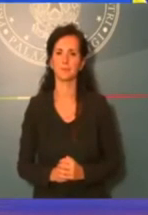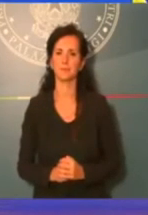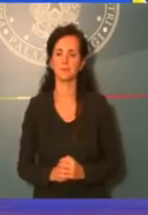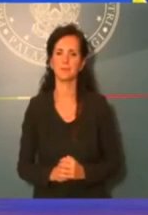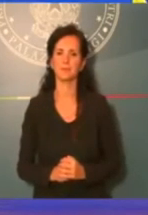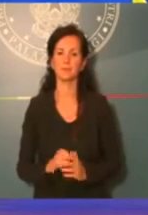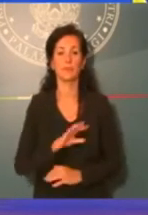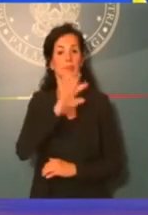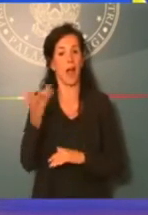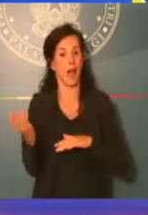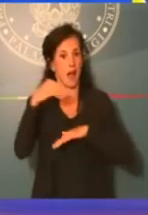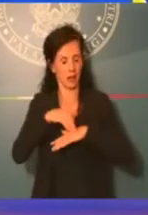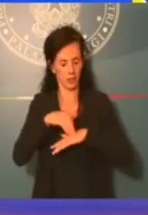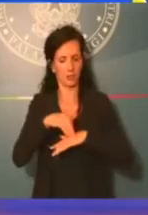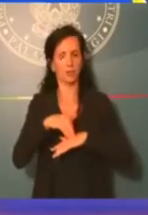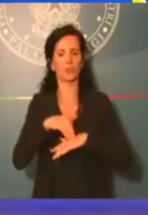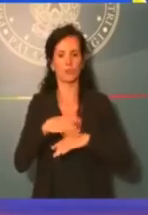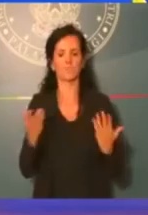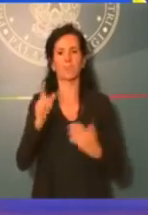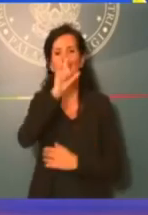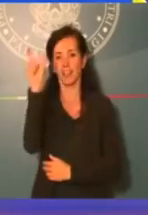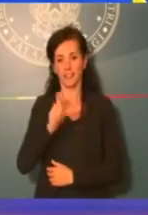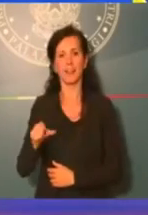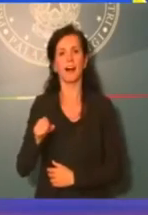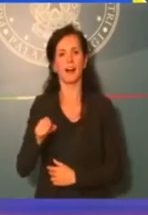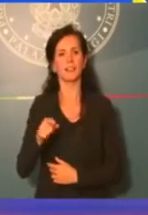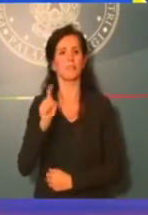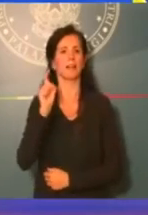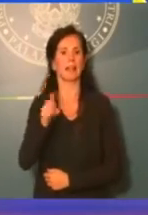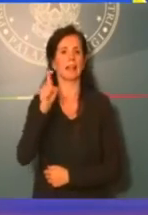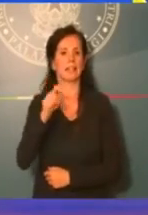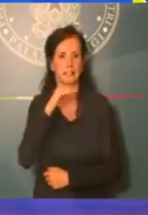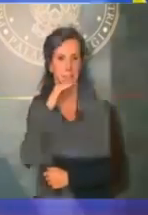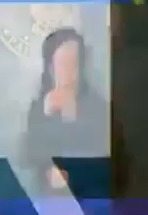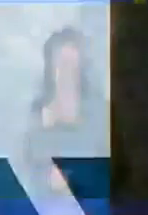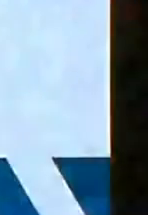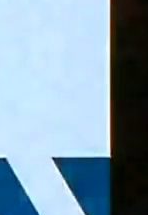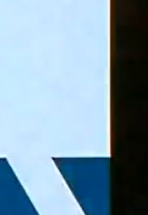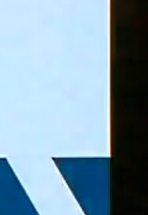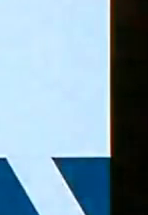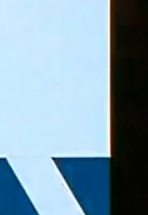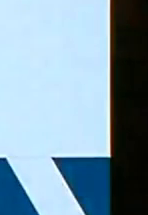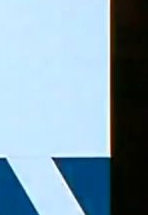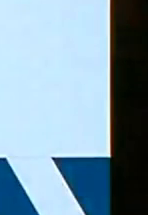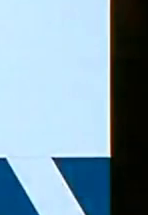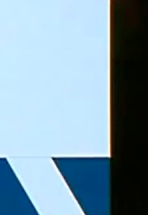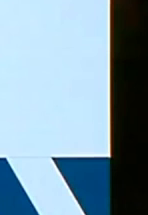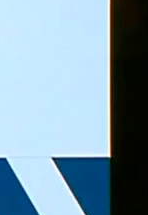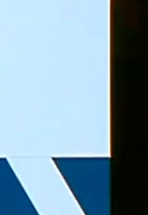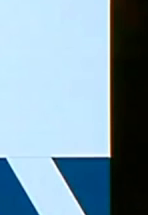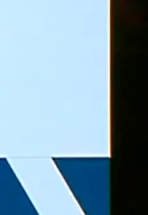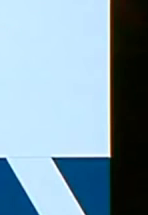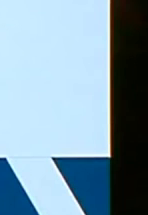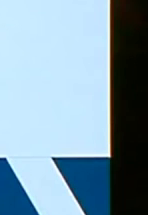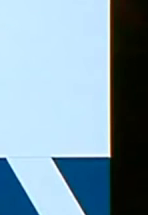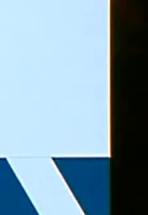abbiamo un Paese a portata di clic, mettiamo in comune le varie banche dati, si pretenderà da tutta la pubblica amministrazione che sia